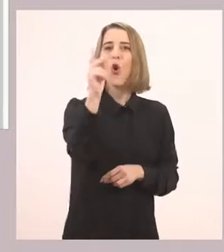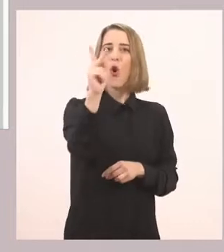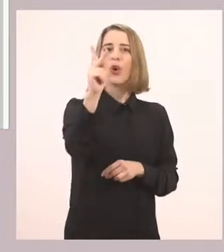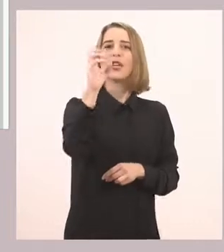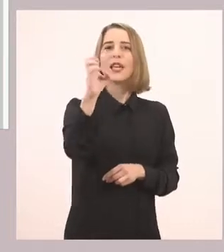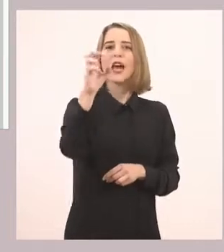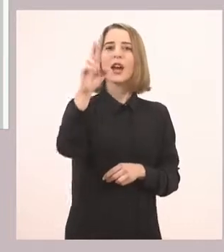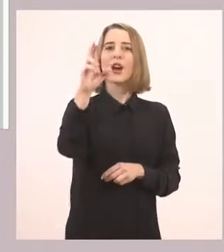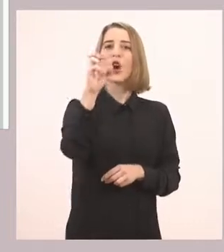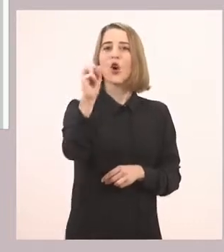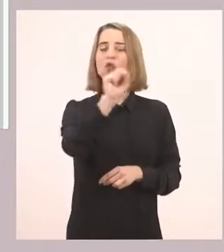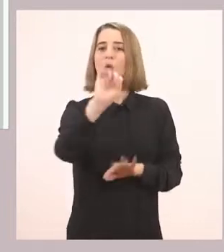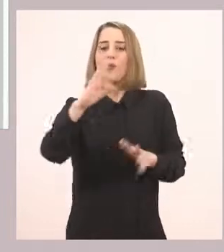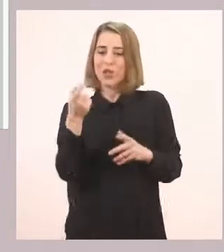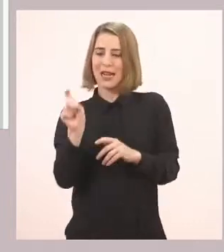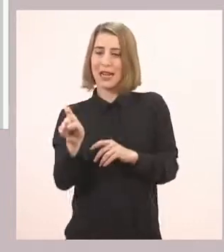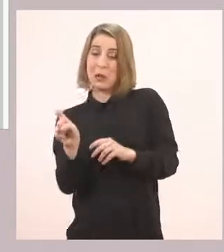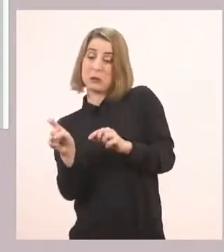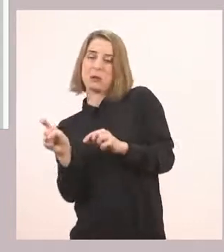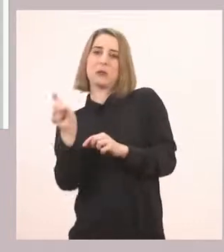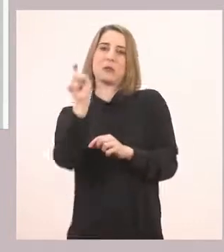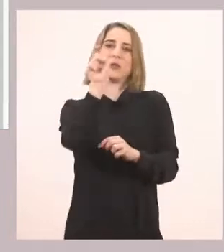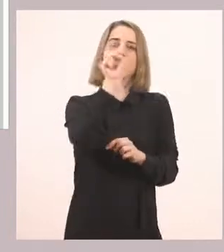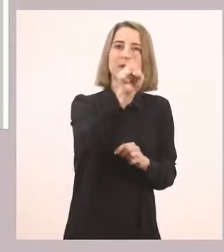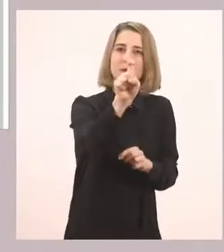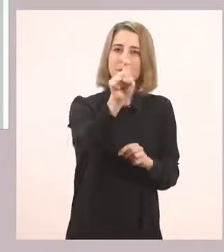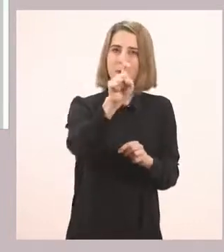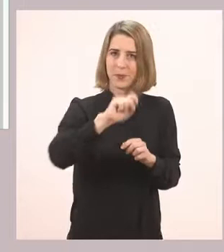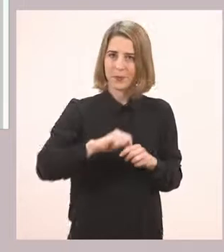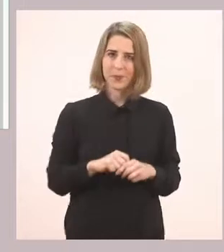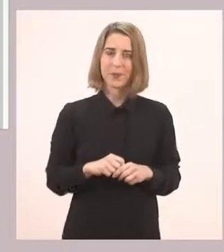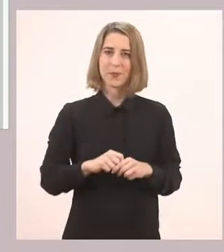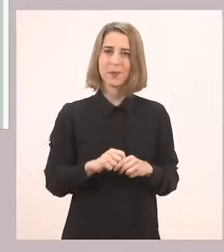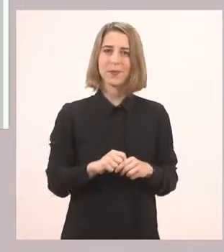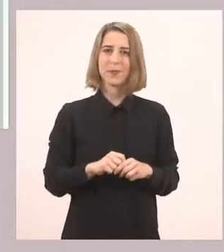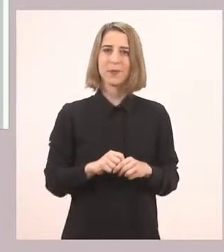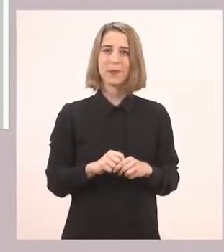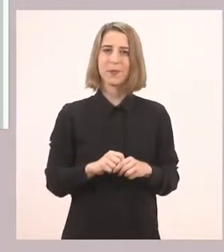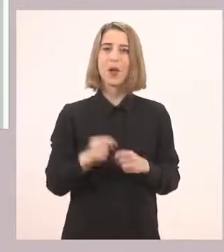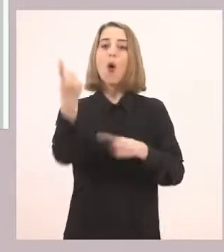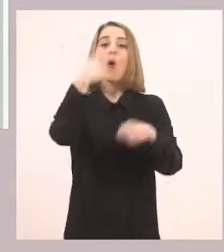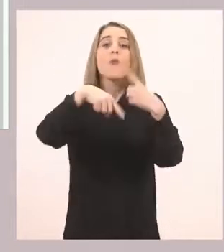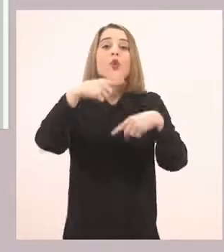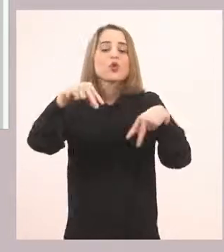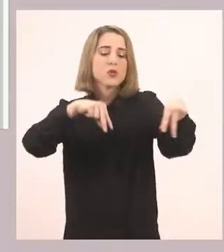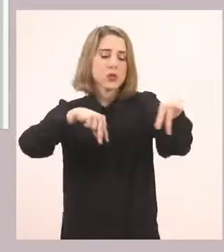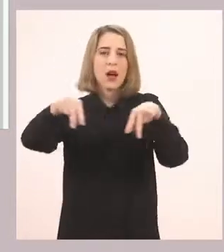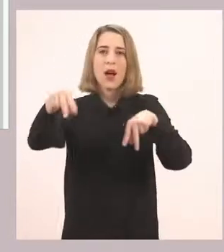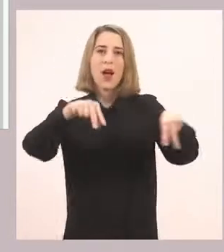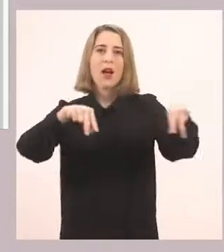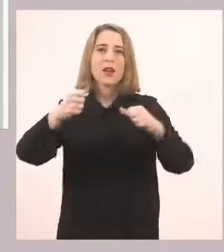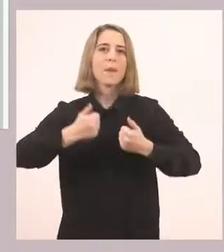πατημένο και θα το πάω πάνω. Και μόλις φτάσω εκεί το αφήνω. Ο ρινόκερος, πολύ ωραία. Ποιος παίζει σκάκι,